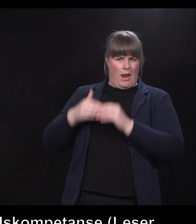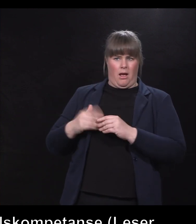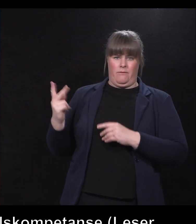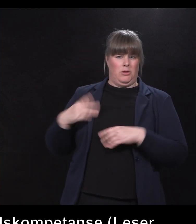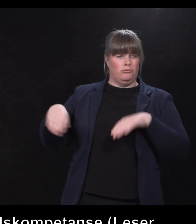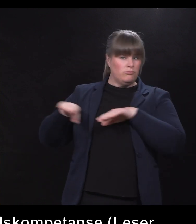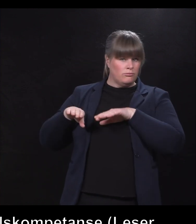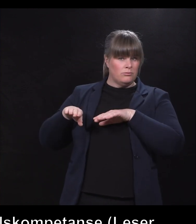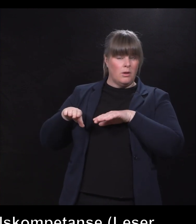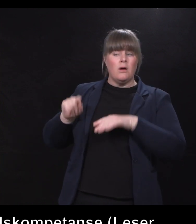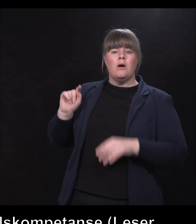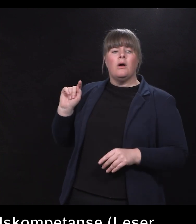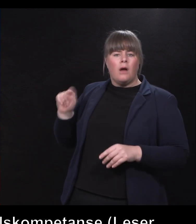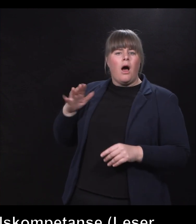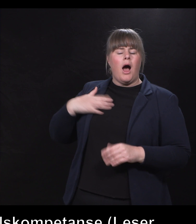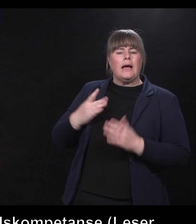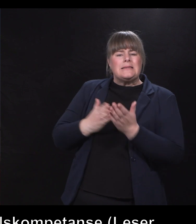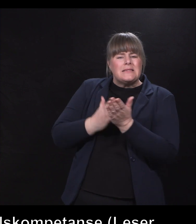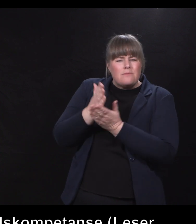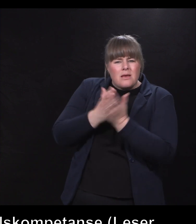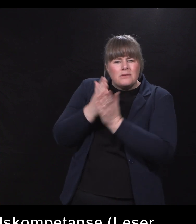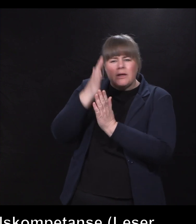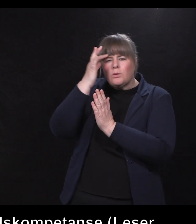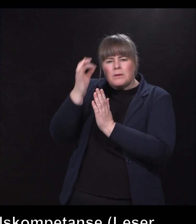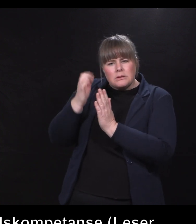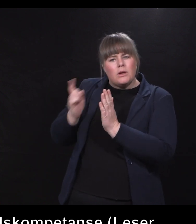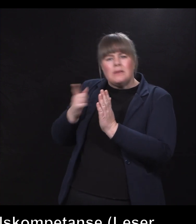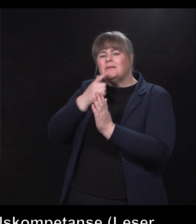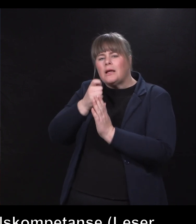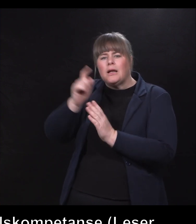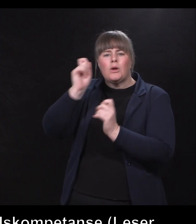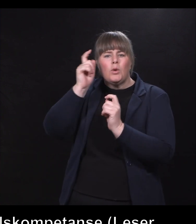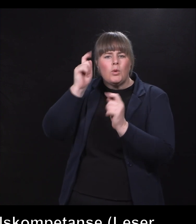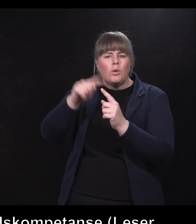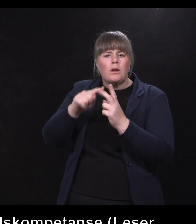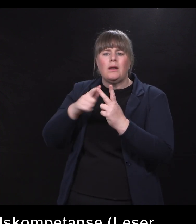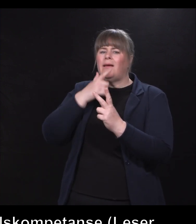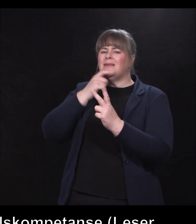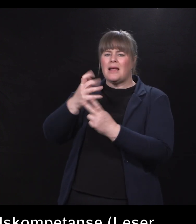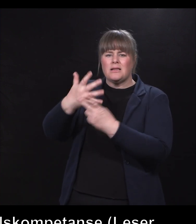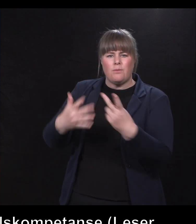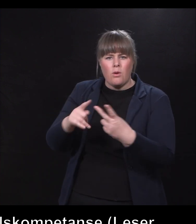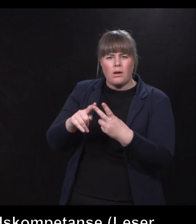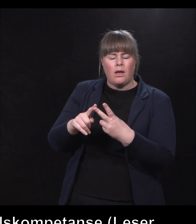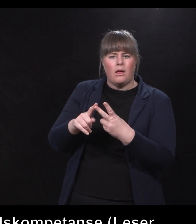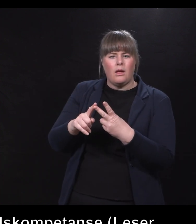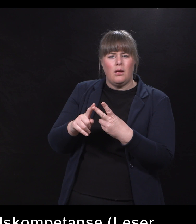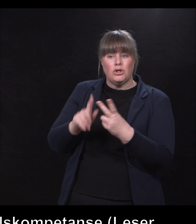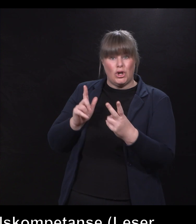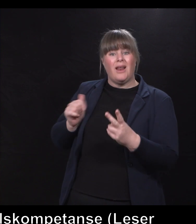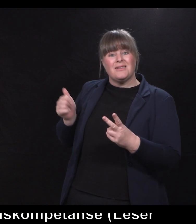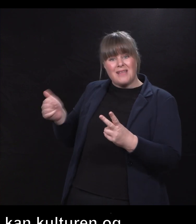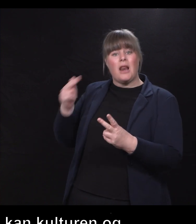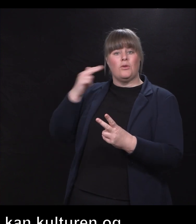hun kan kulturen og hun kan språket, nettopp ved å være døv selv. Så der ser vi funksjonshetssettelsen som en ressurs hos vedkommende.